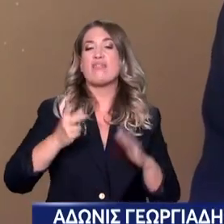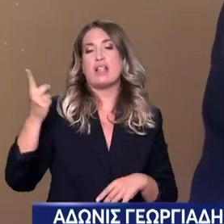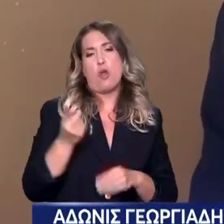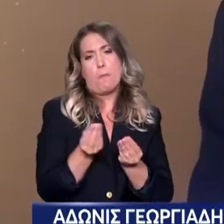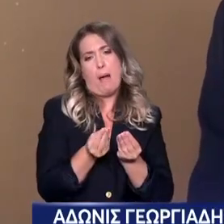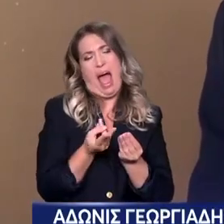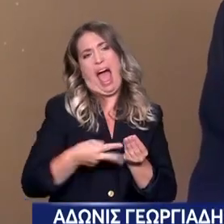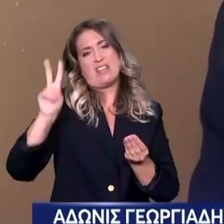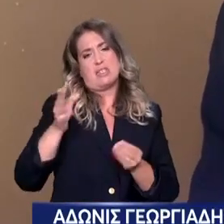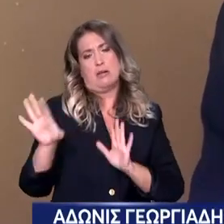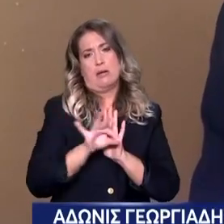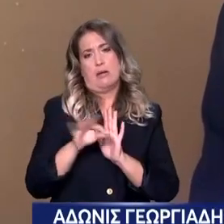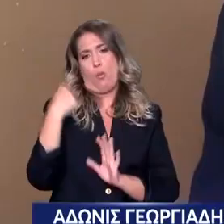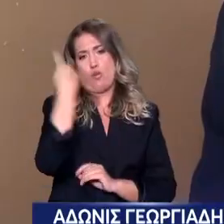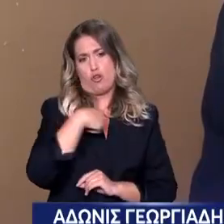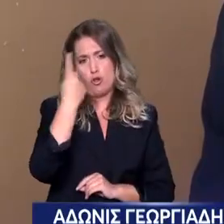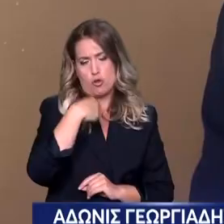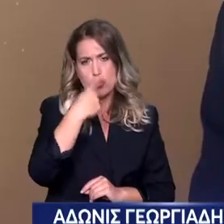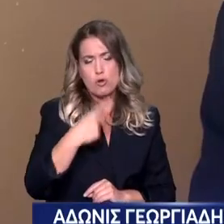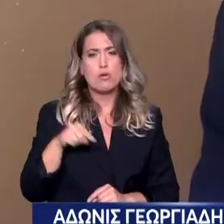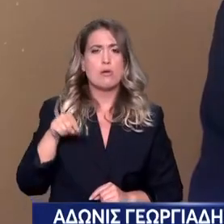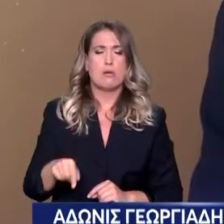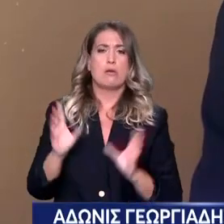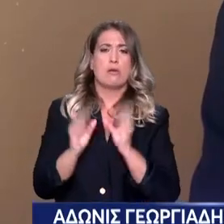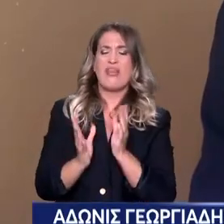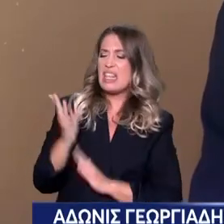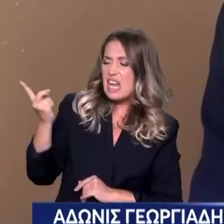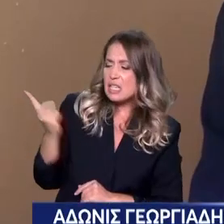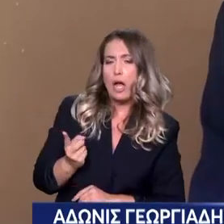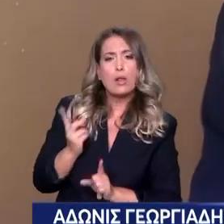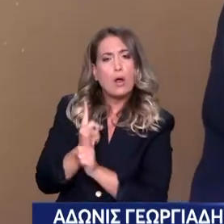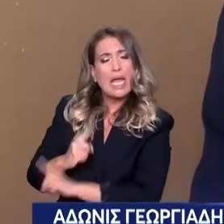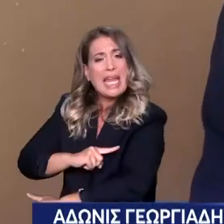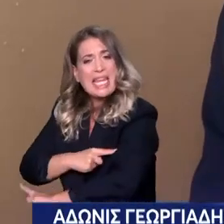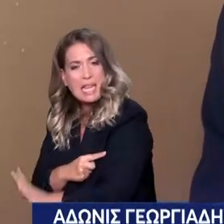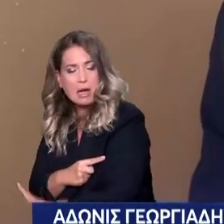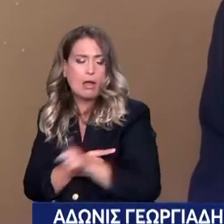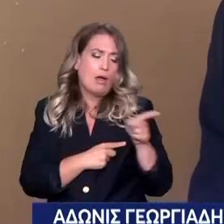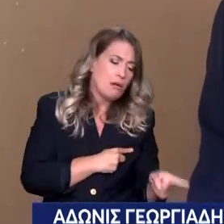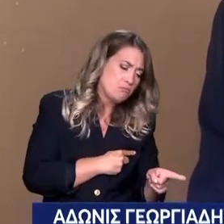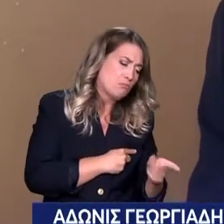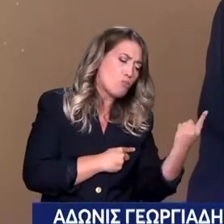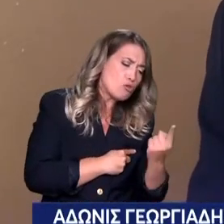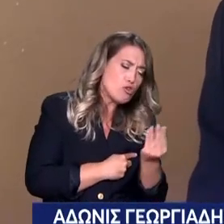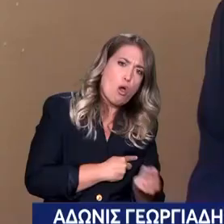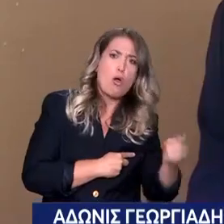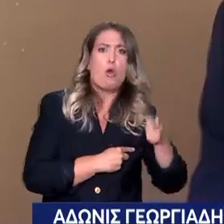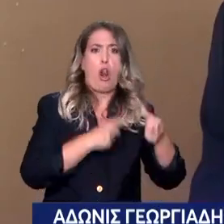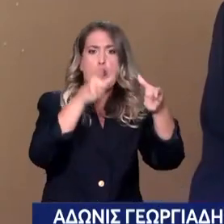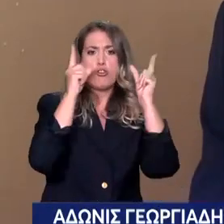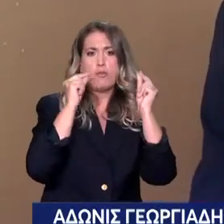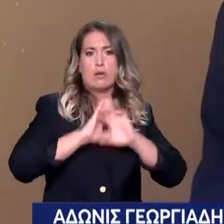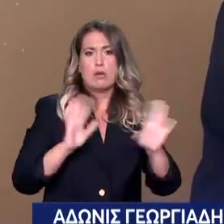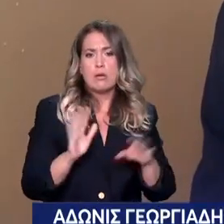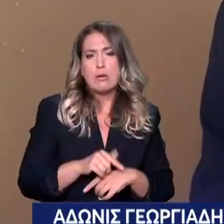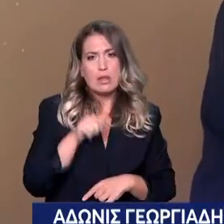προσωπικό, 14% περισσότερο ιατρικό προσωπικό και περίπου 20% περισσότερο νοσηλευτικό προσωπικό. Έχει περίπου 50%